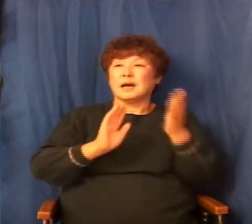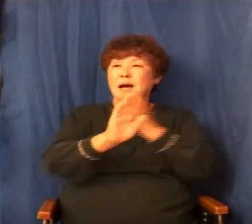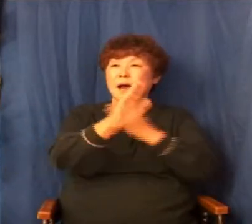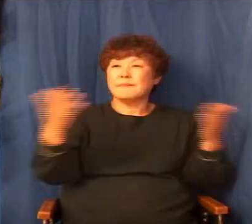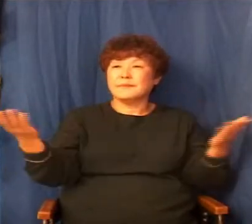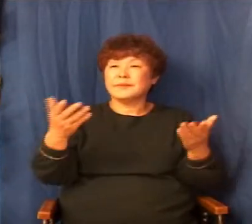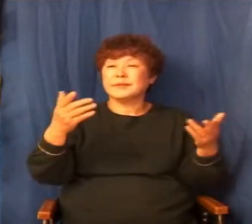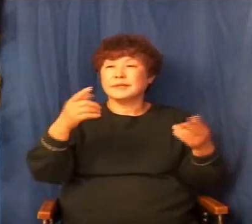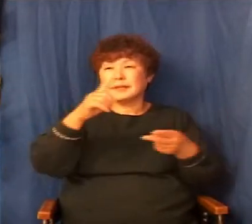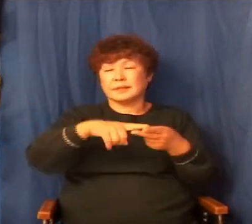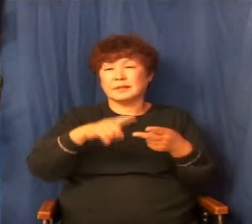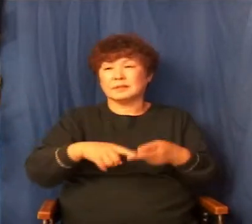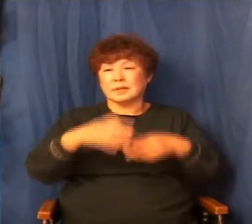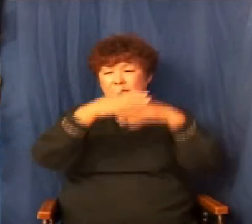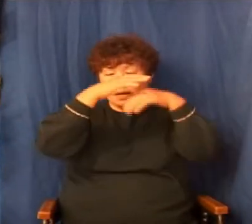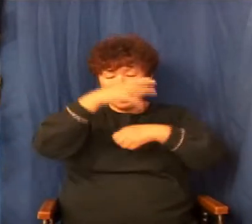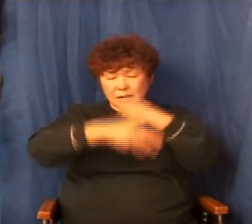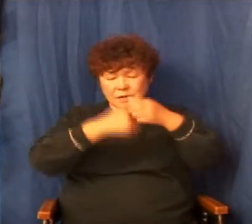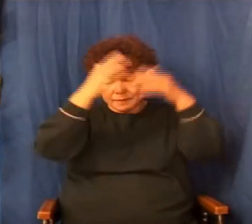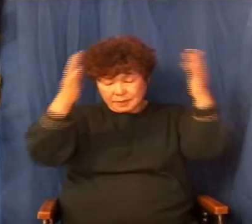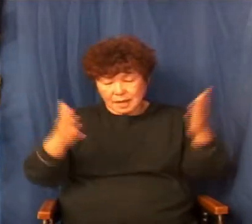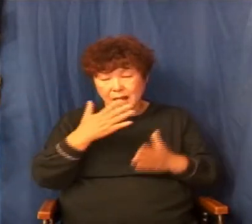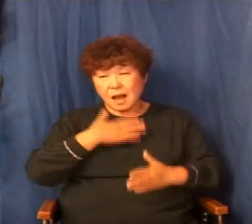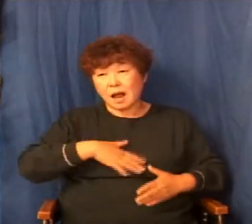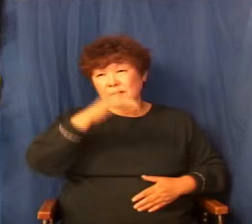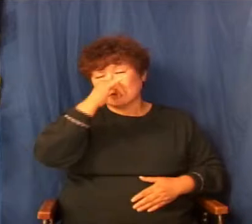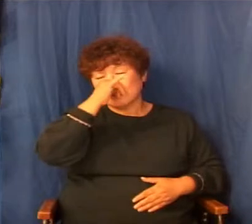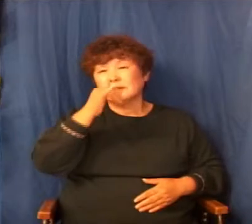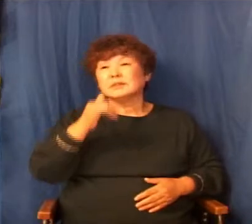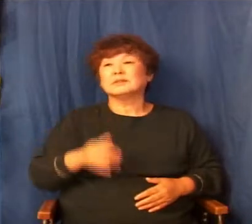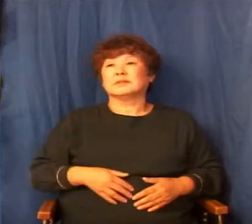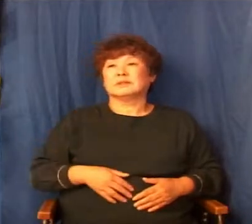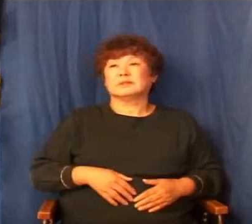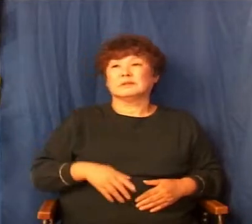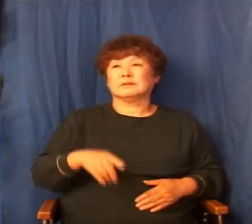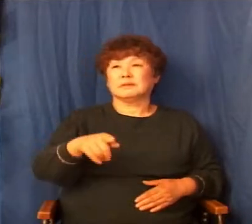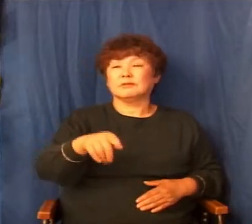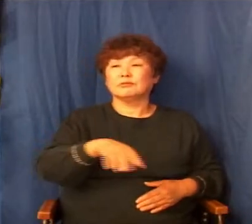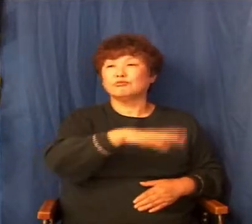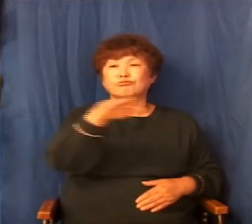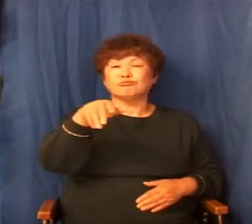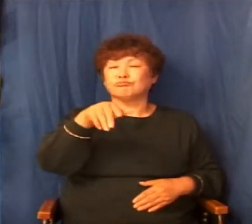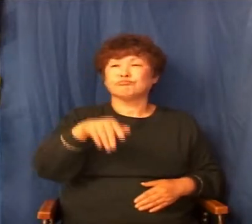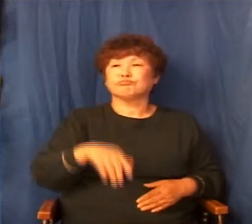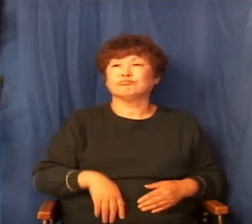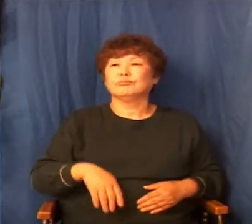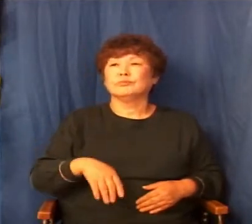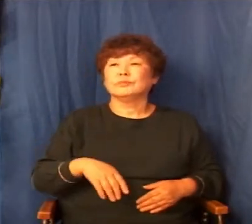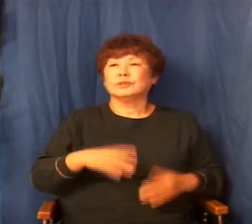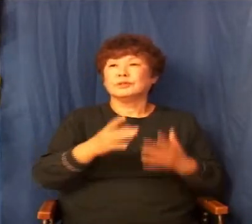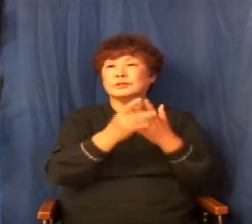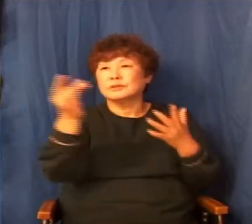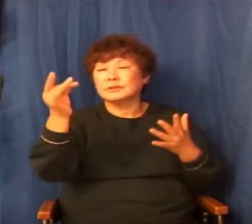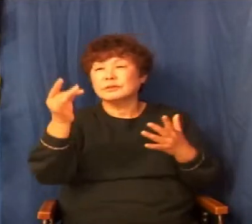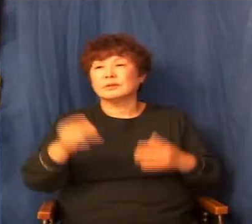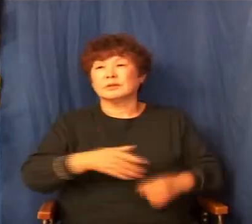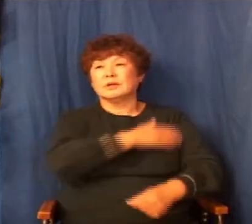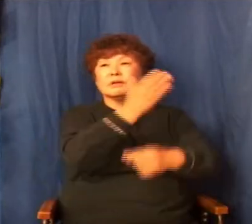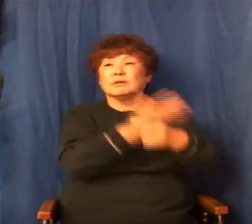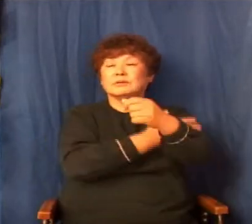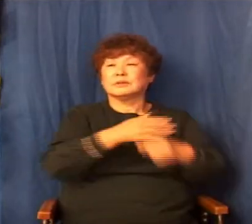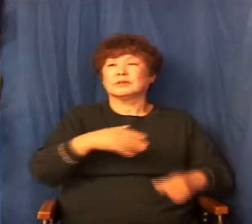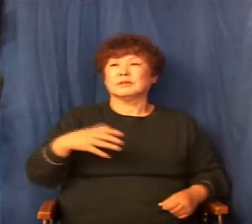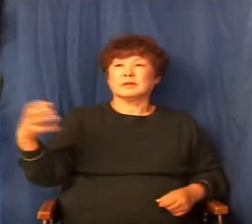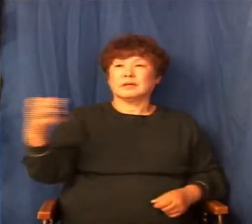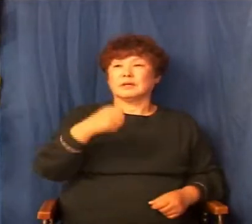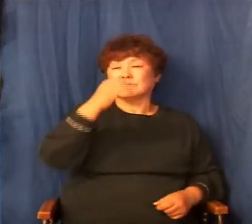하나님 이렇게 될 줄 몰랐습니까? 이렇게 얘기할 게 아닌 거죠. 그럼 우리를 로봇으로 만들어졌겠죠. 때로는